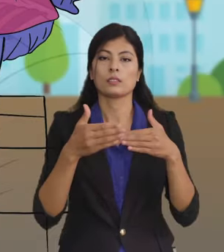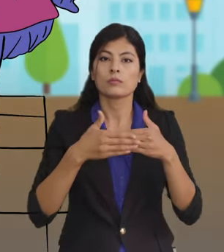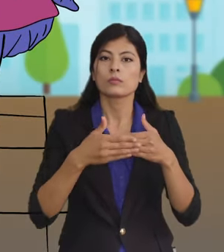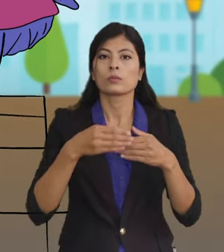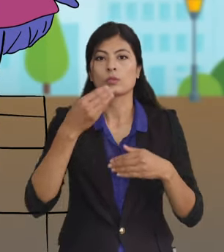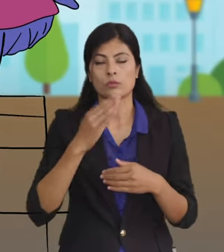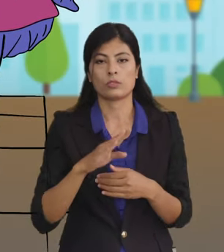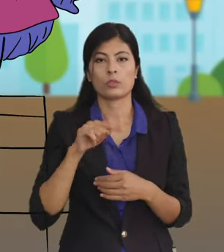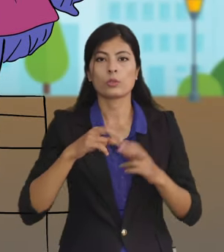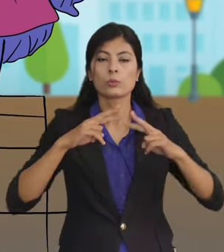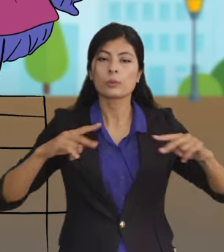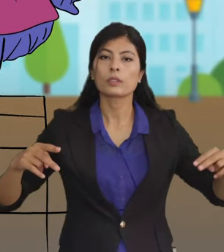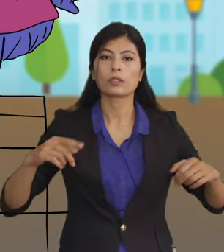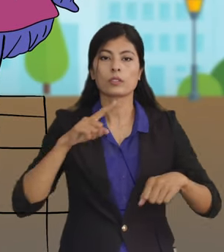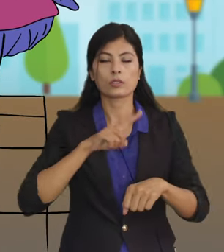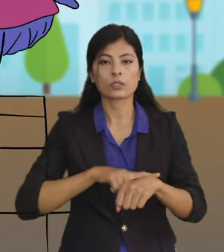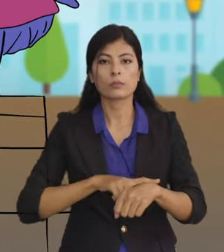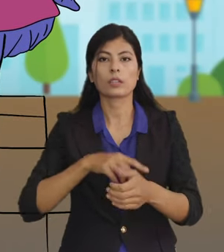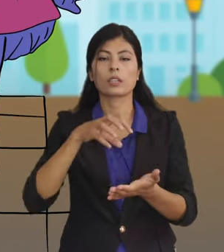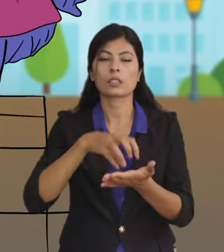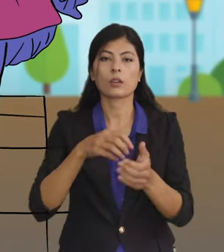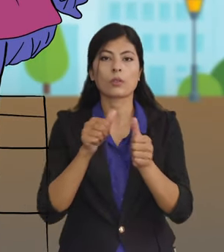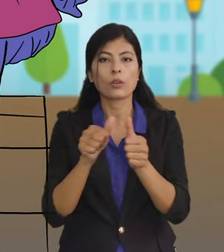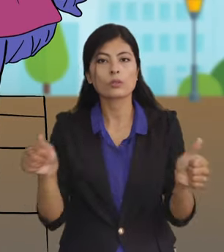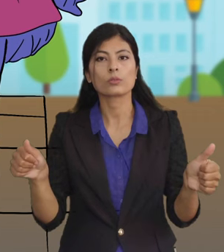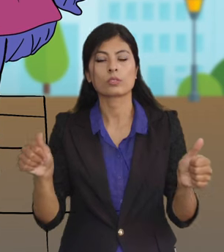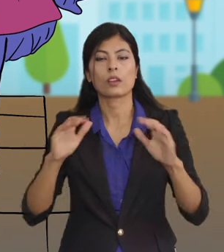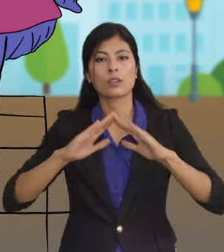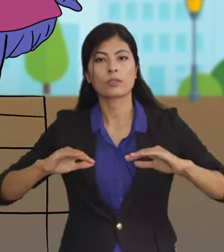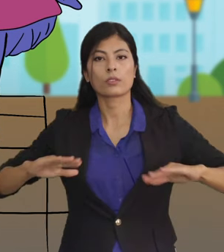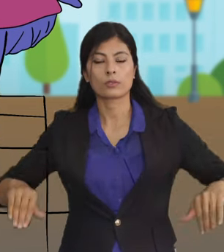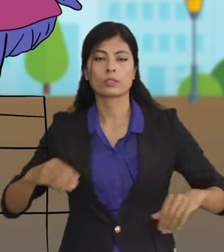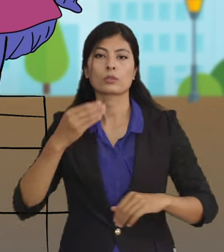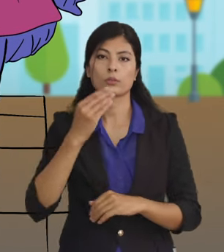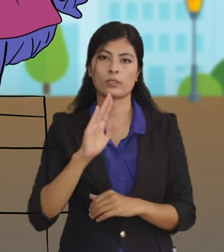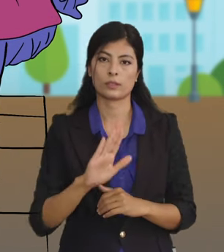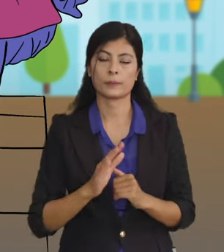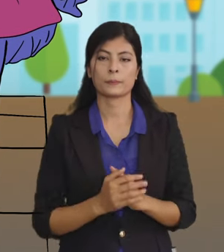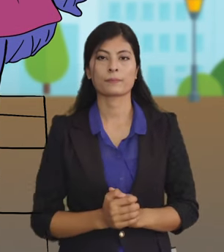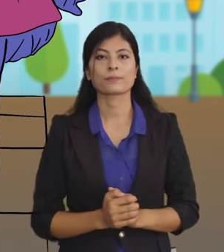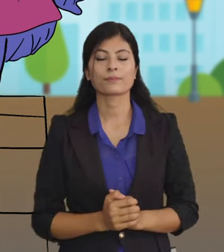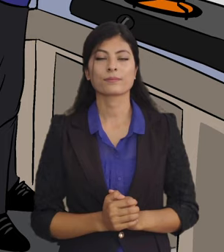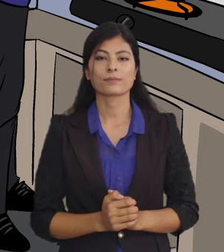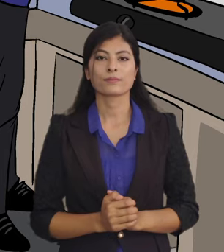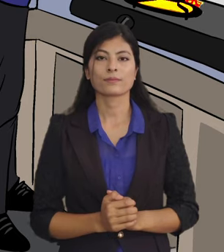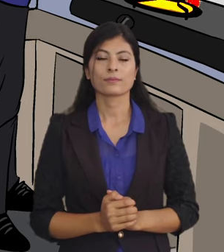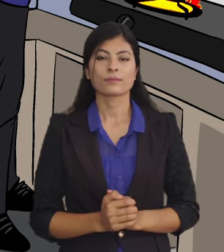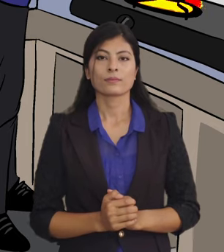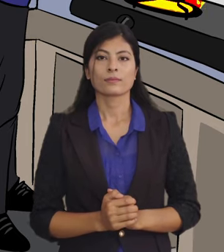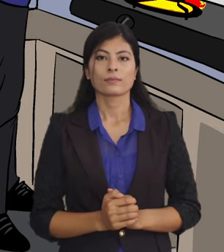यो बिभिन्न समय रस्थान हरुआ नुसार फरक फरक रहेको हुँँँछ।